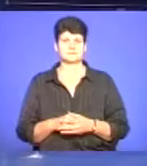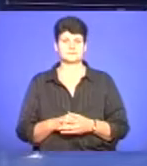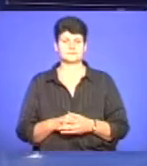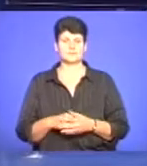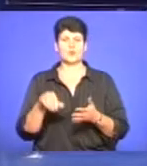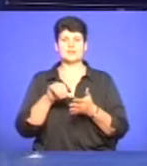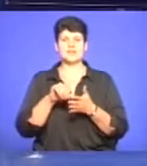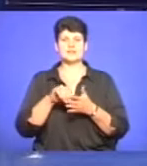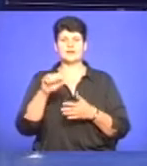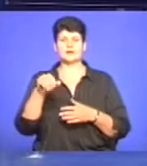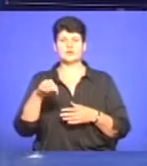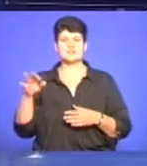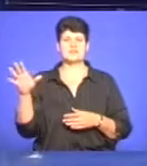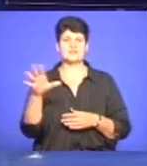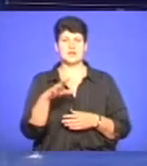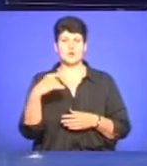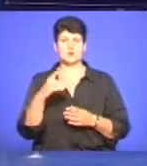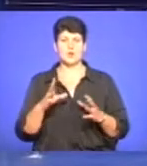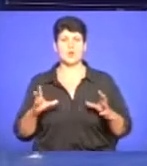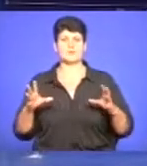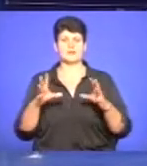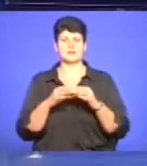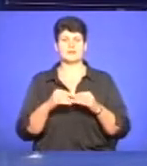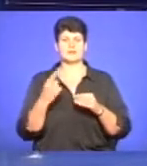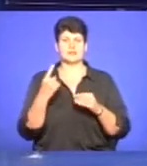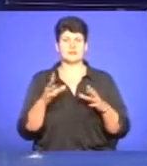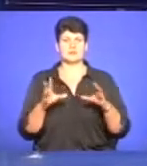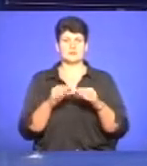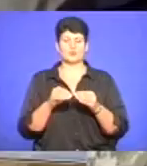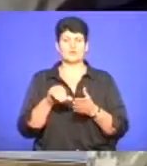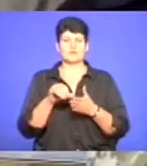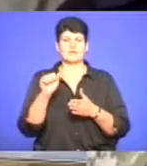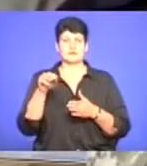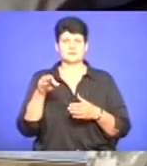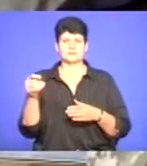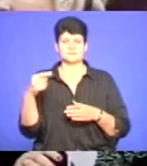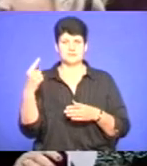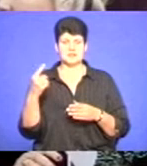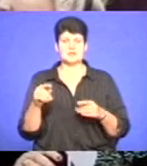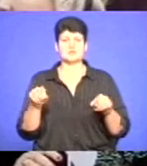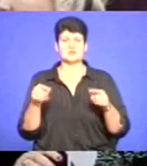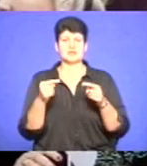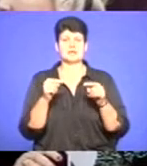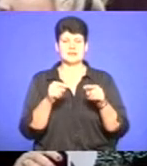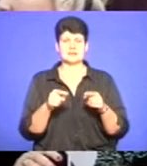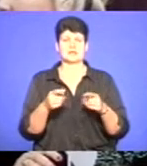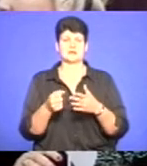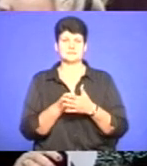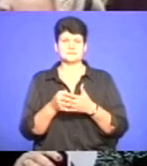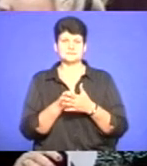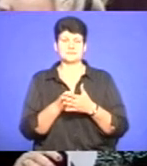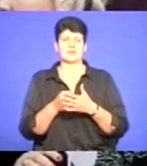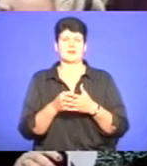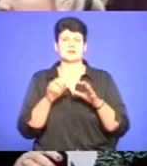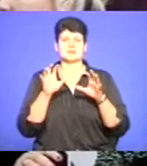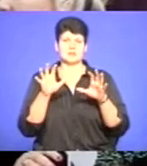Учасники АТО зі всієї області об'єдналися у єдину спілку учасників АТО Тернопілля. Створили її для досягнення законних та конституційних